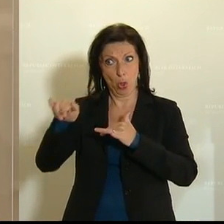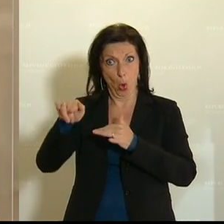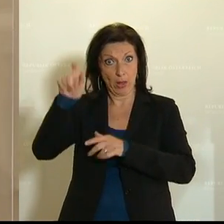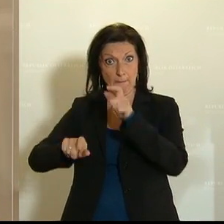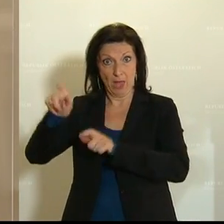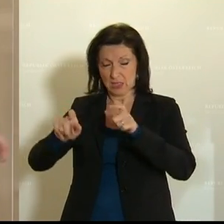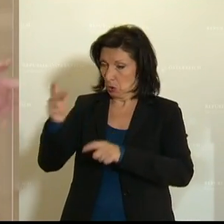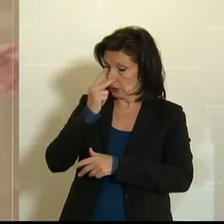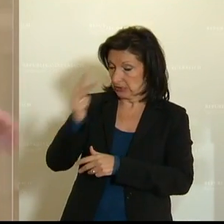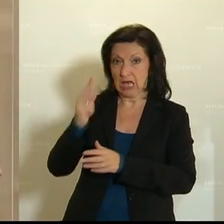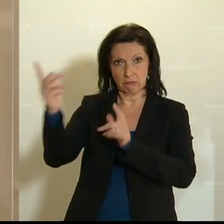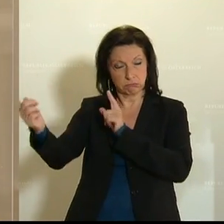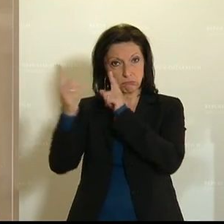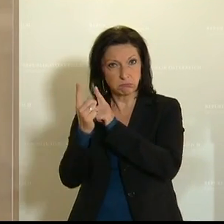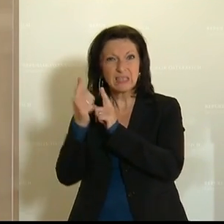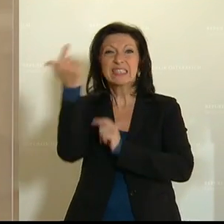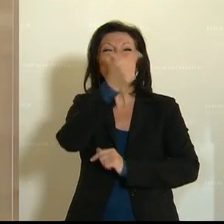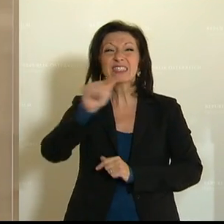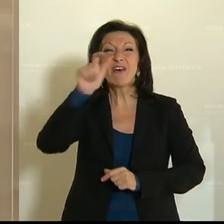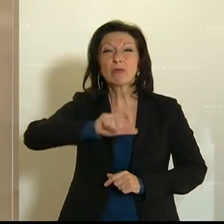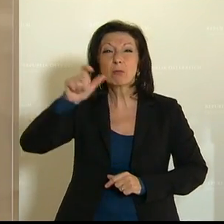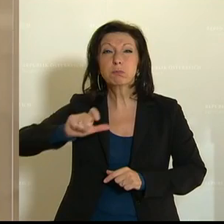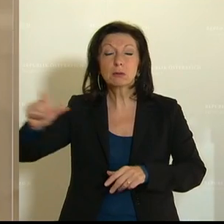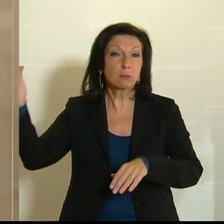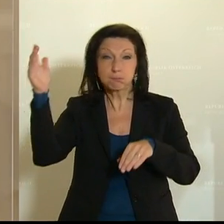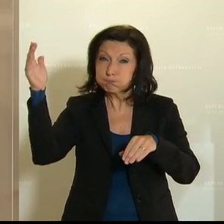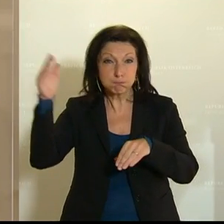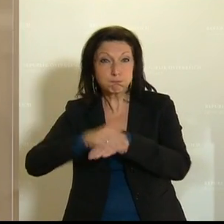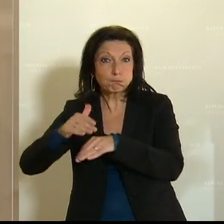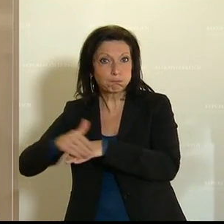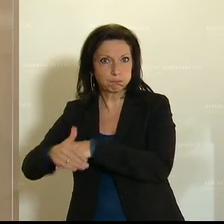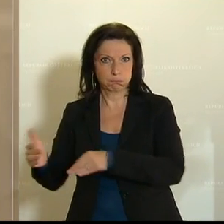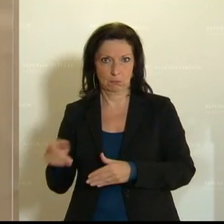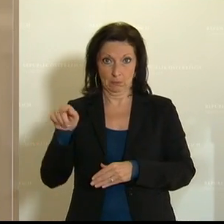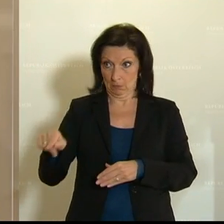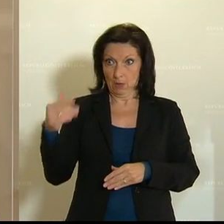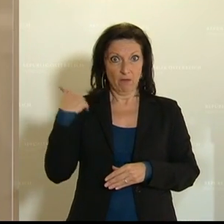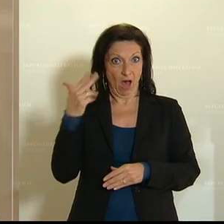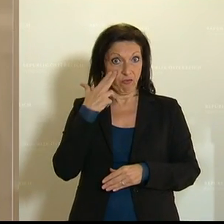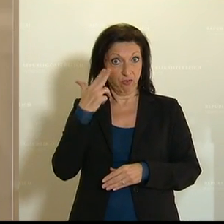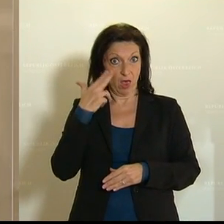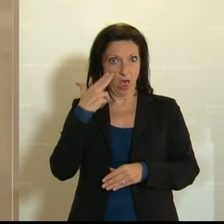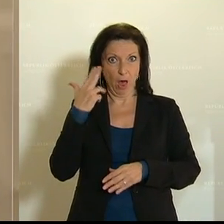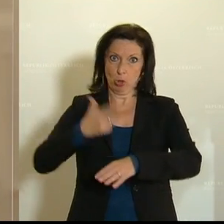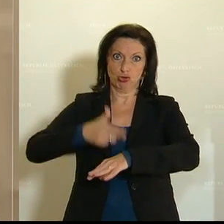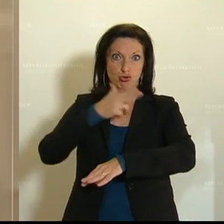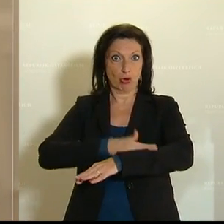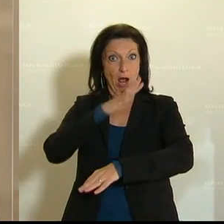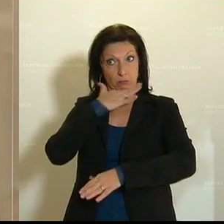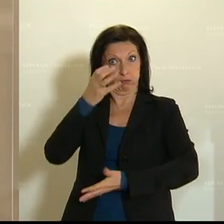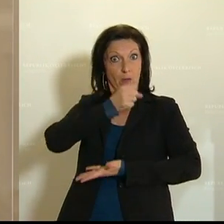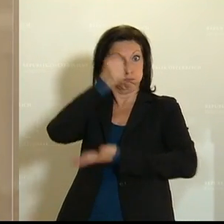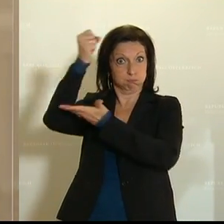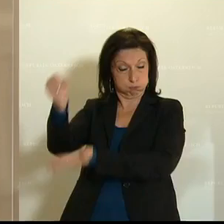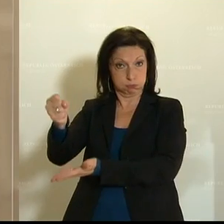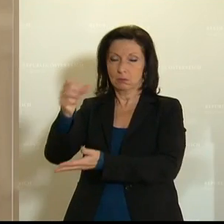gekündigt. Übrigens eine Firma, die Großstaatshilfen aus Steuergeld bezogen hat in den letzten Monaten und